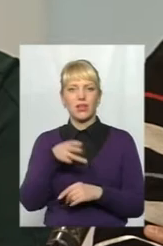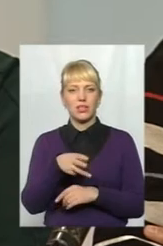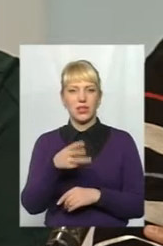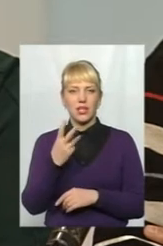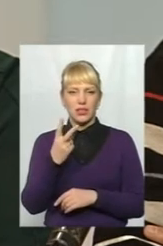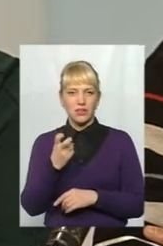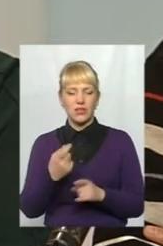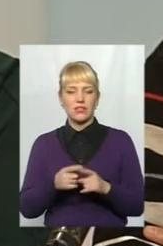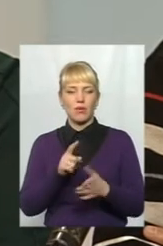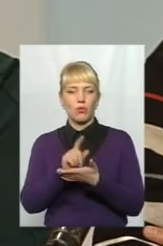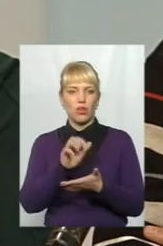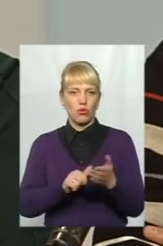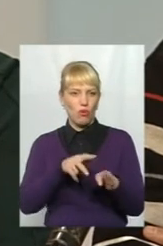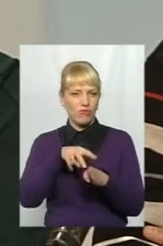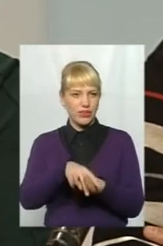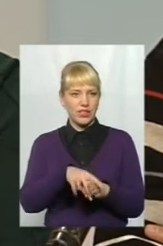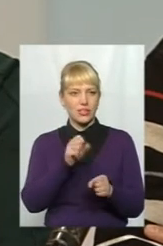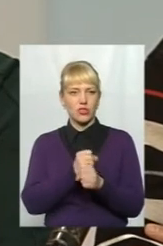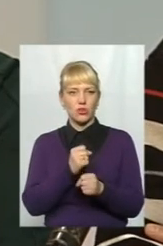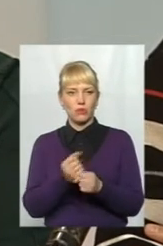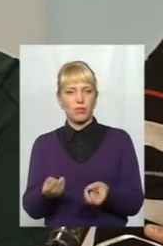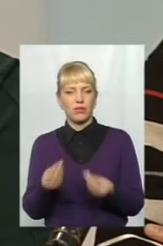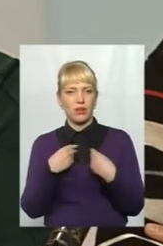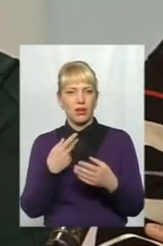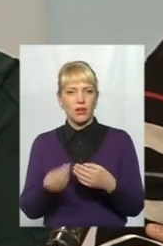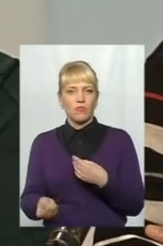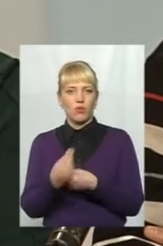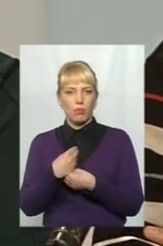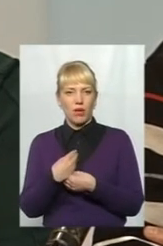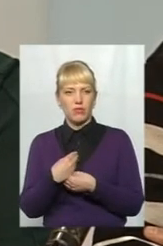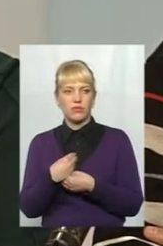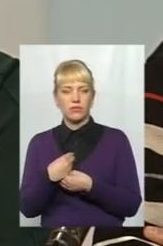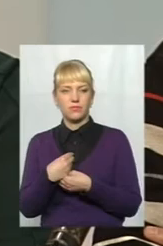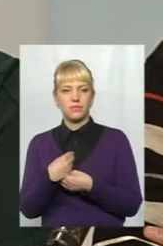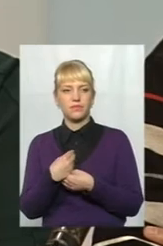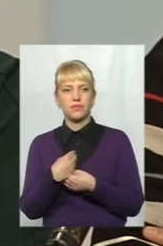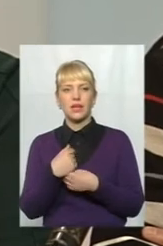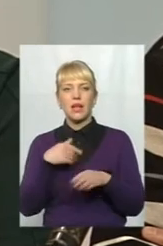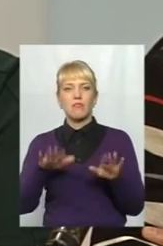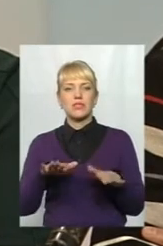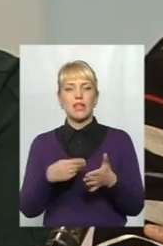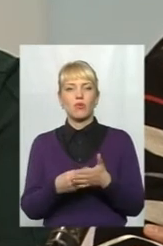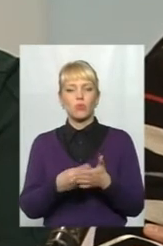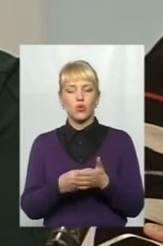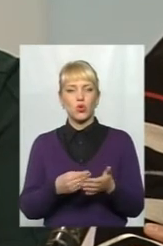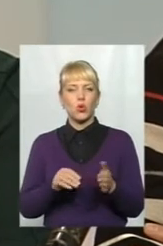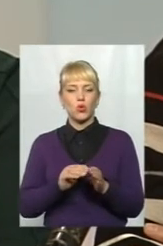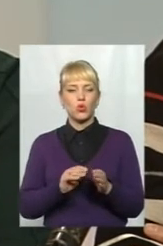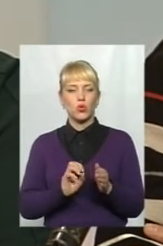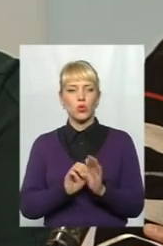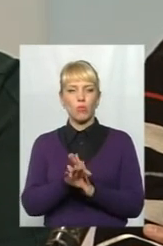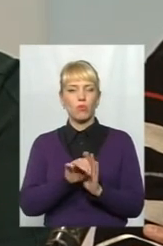сьогодні і податковий тиск все-таки зроблений. Я додаю вам, зараз місцеві бюджети доповнюються за рахунок